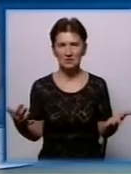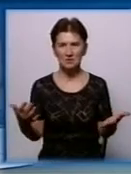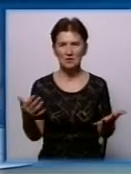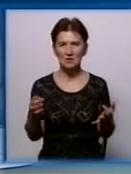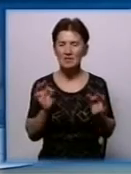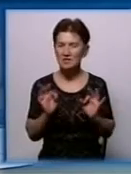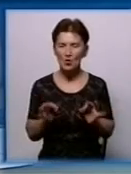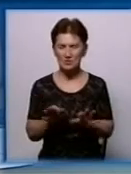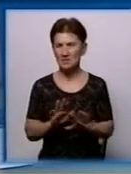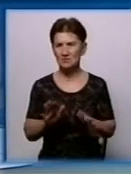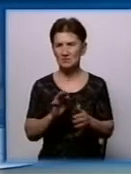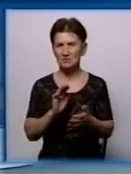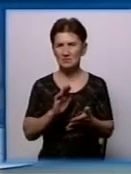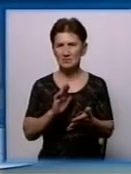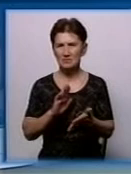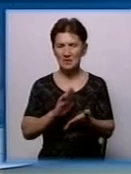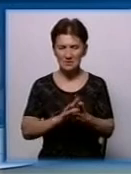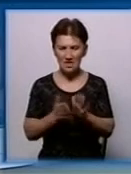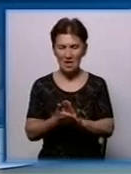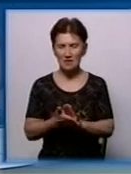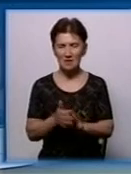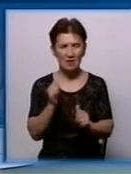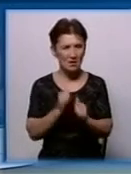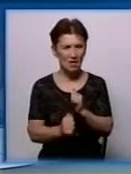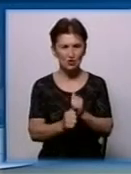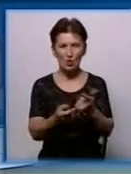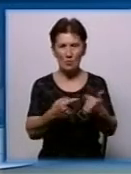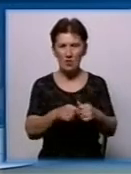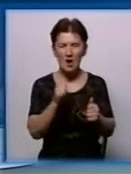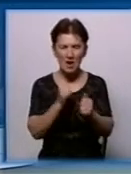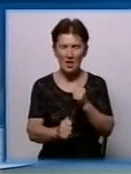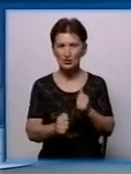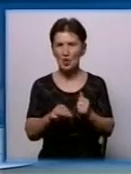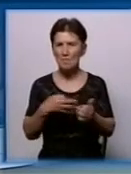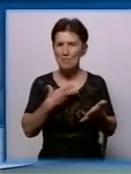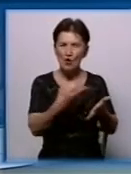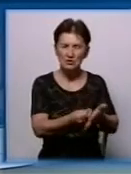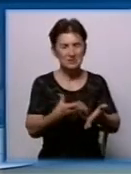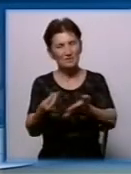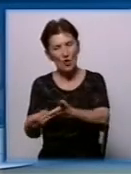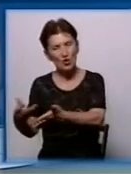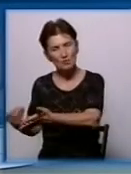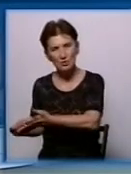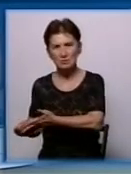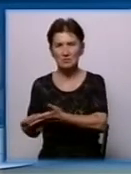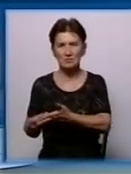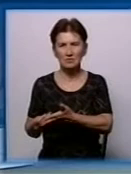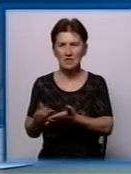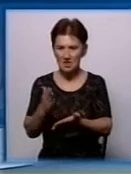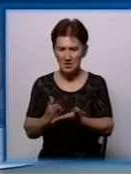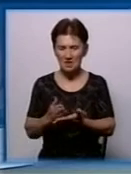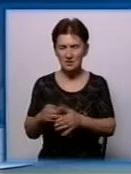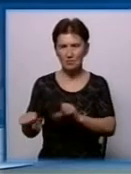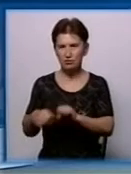розцінювати стан всіх об'єктів неможливо. Кожен об'єкт по-своєму є порушення.